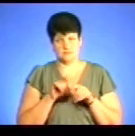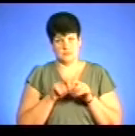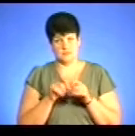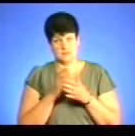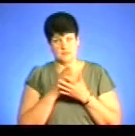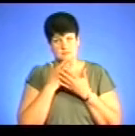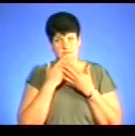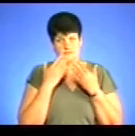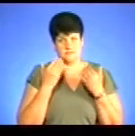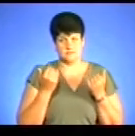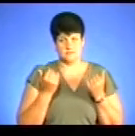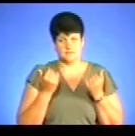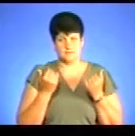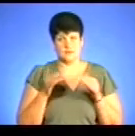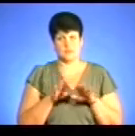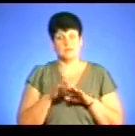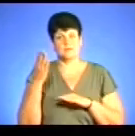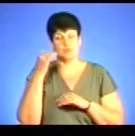статистики, якщо порівняти минулі роки?